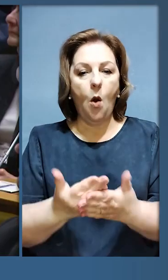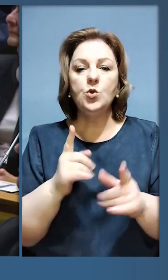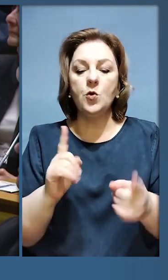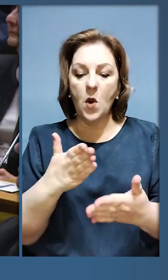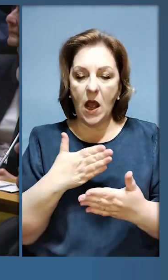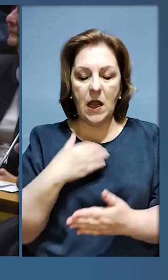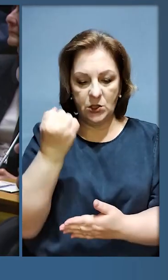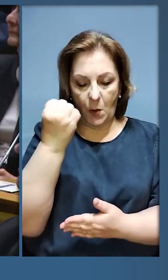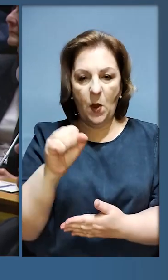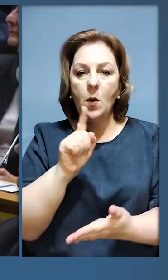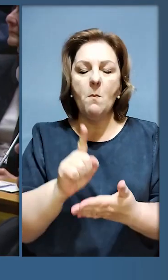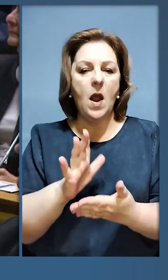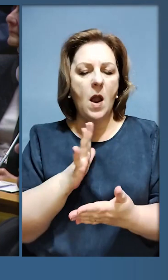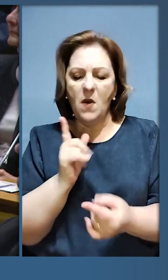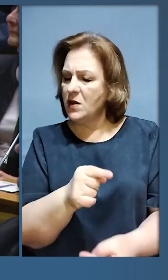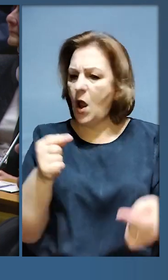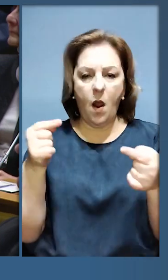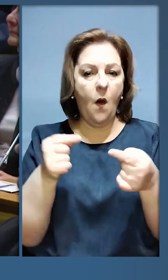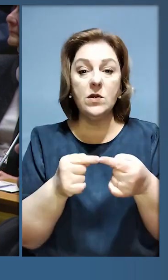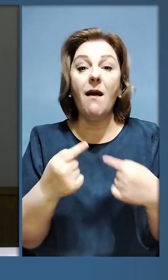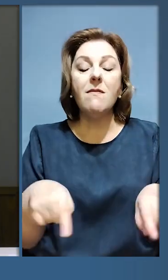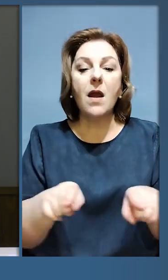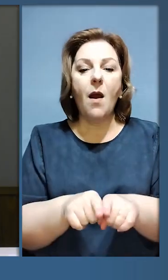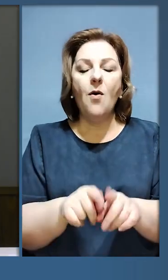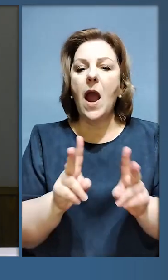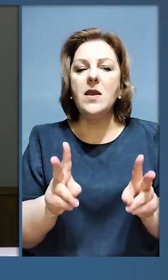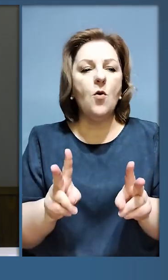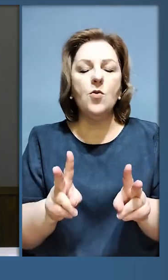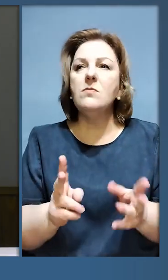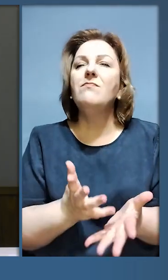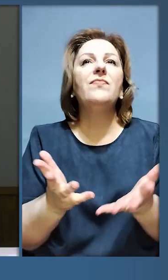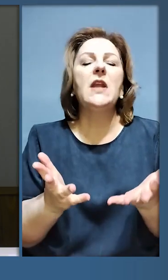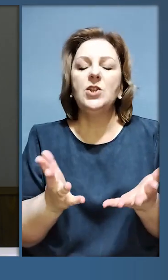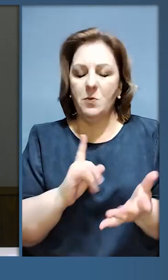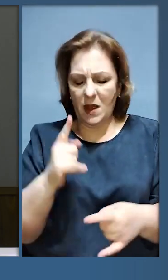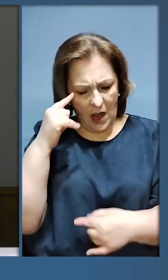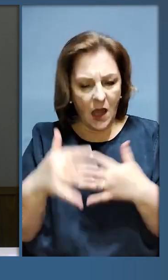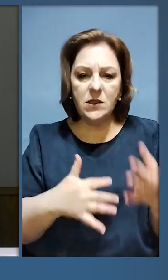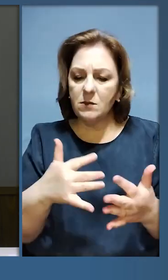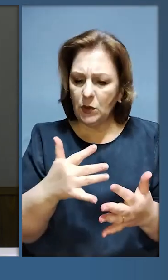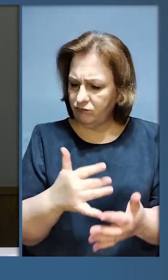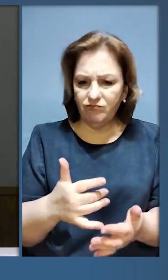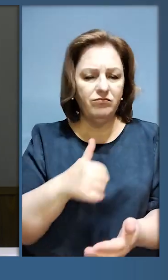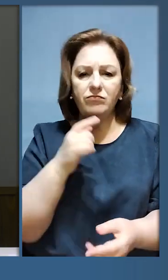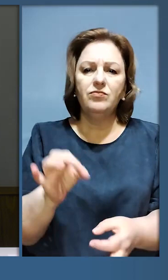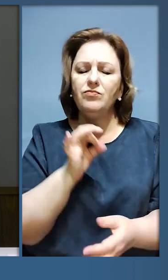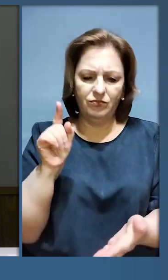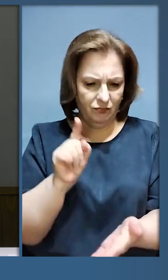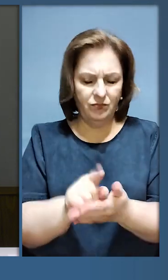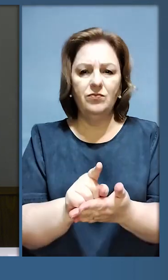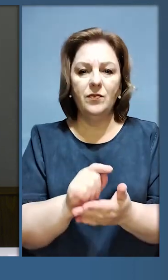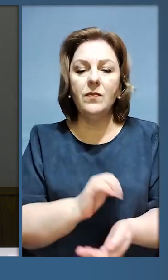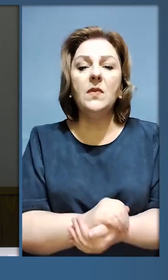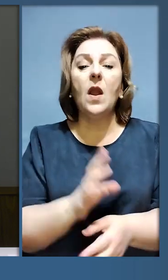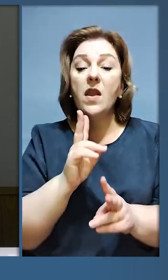ми боремось. Ось чому наша перемога зараз має бути однозначною. Такою, якою ні з чим не сплутати.